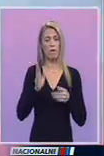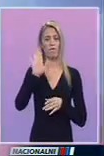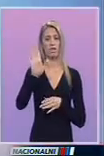Dosta je bilo.